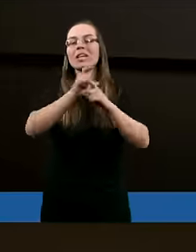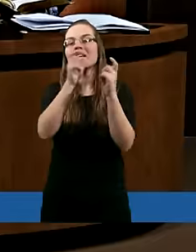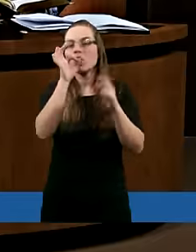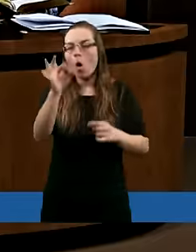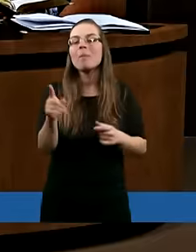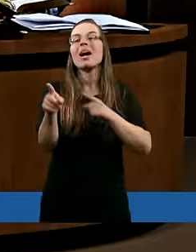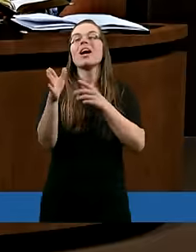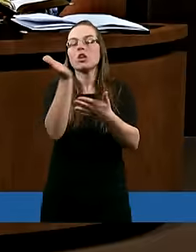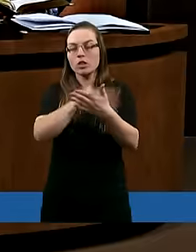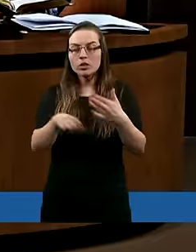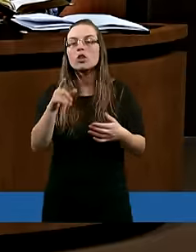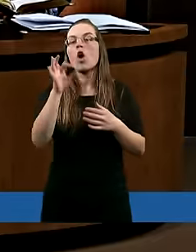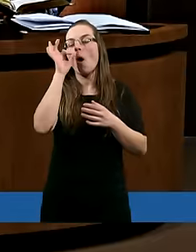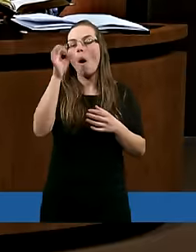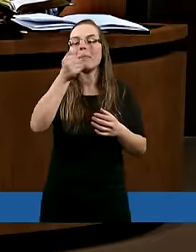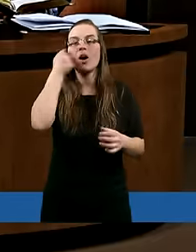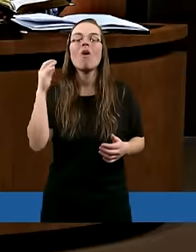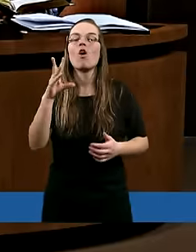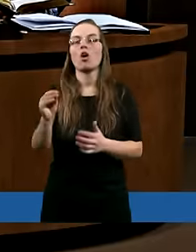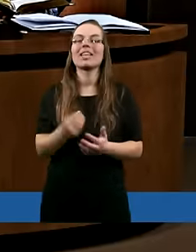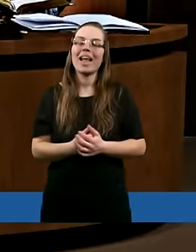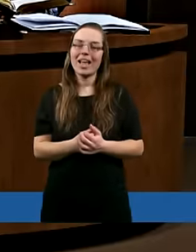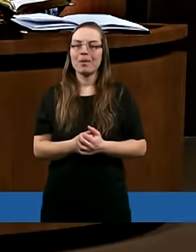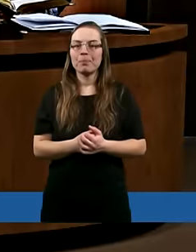dobre drzewo rodzi dobre owoce.